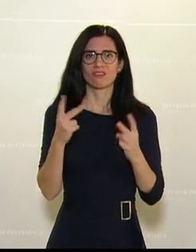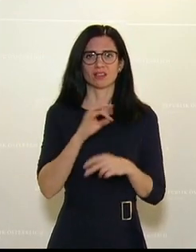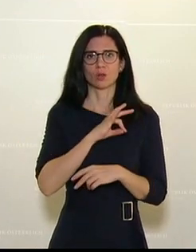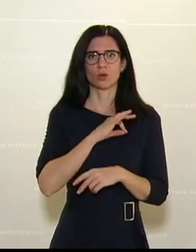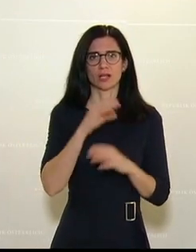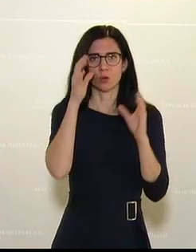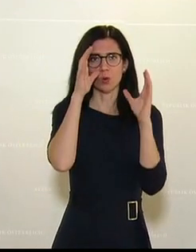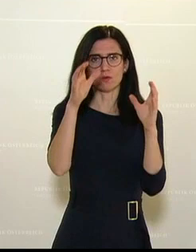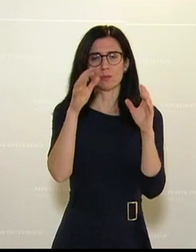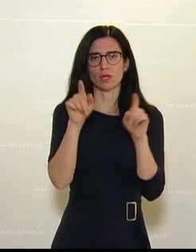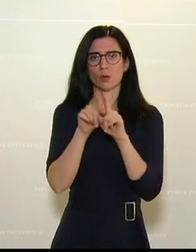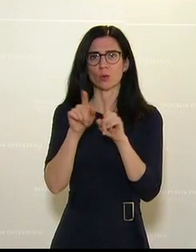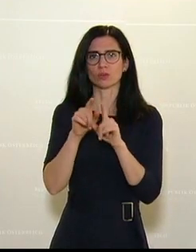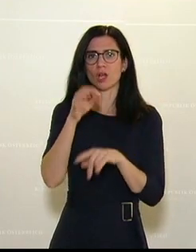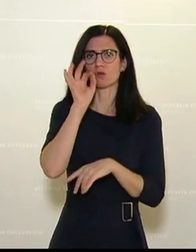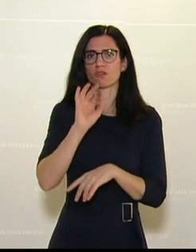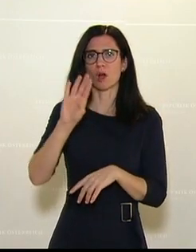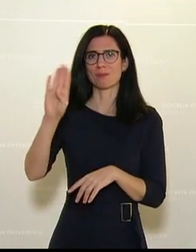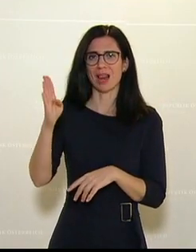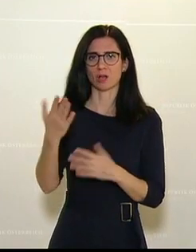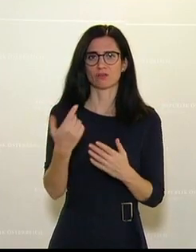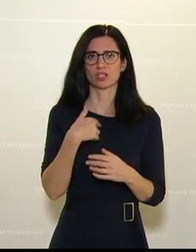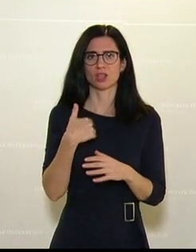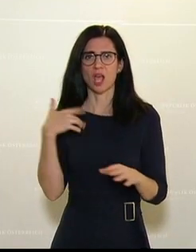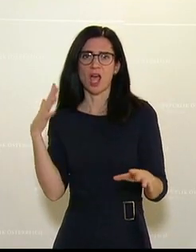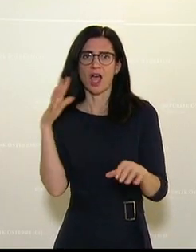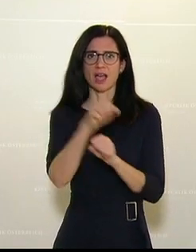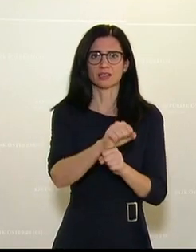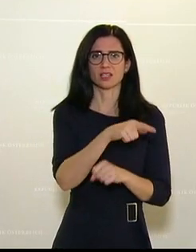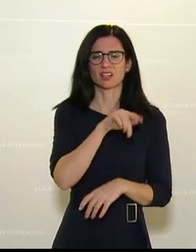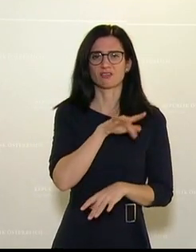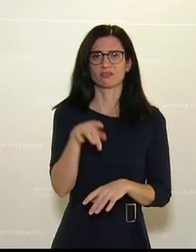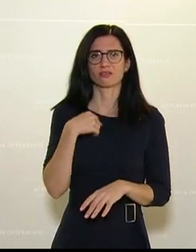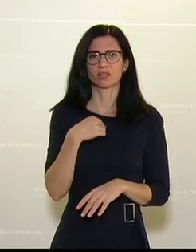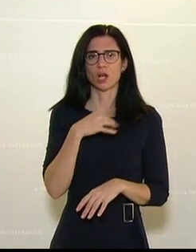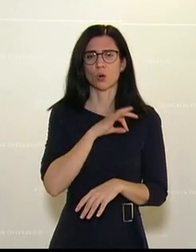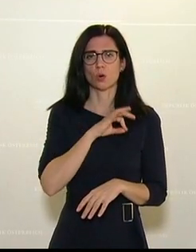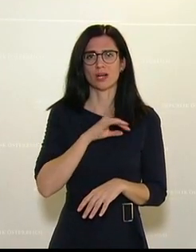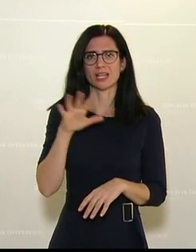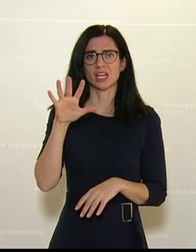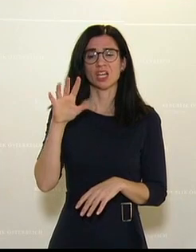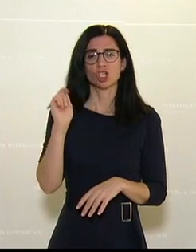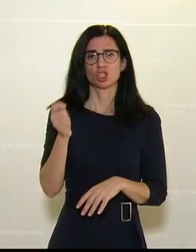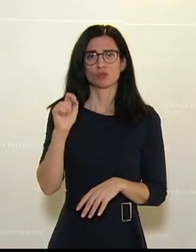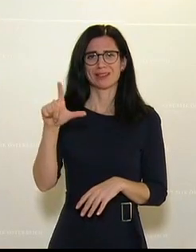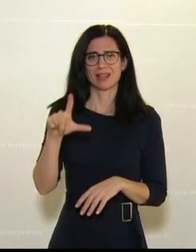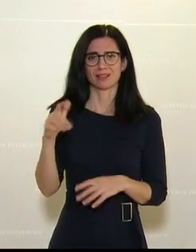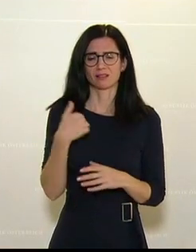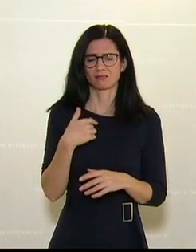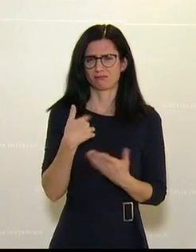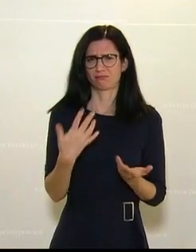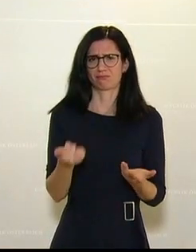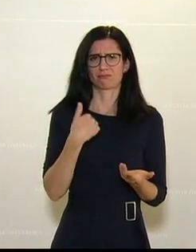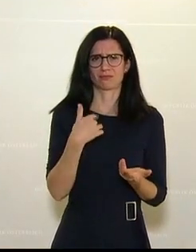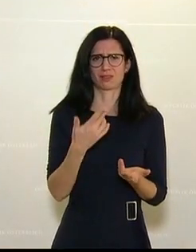und geschätzter Kollege Palakowitsch, dein Angriff auf den Kollegen Schmid-Lecher, der war wirklich bei Weitem überzogen. Weil gerade ihr